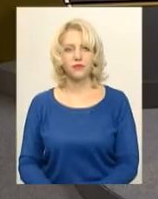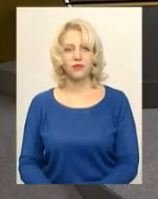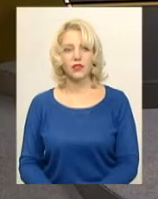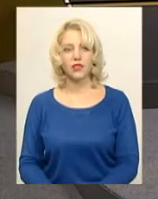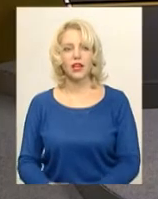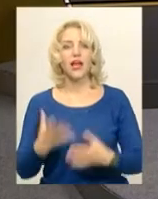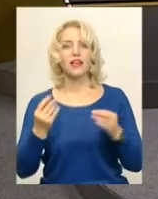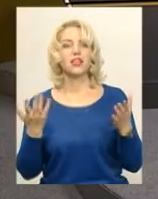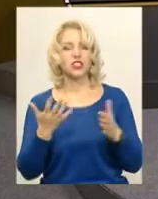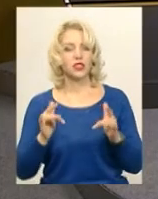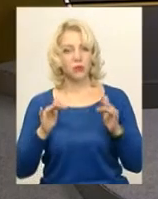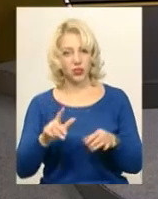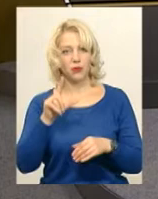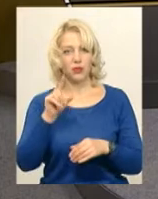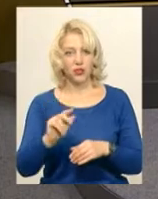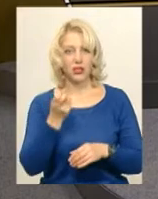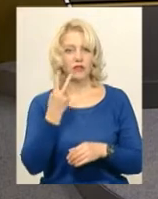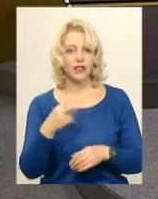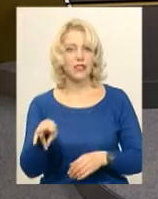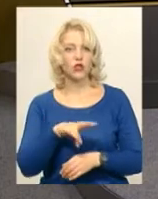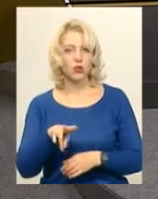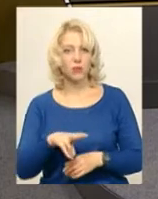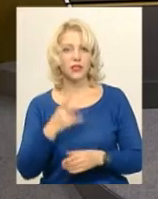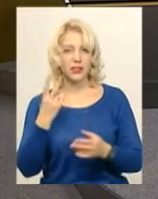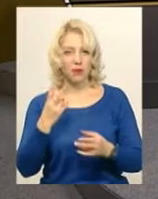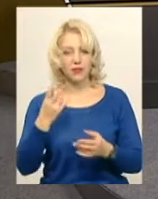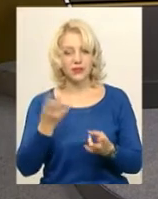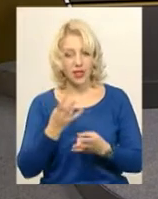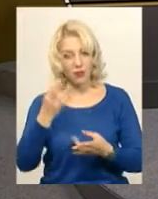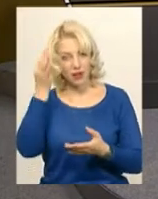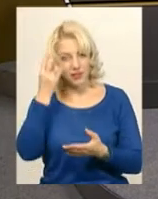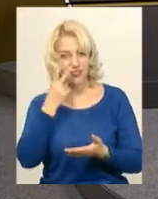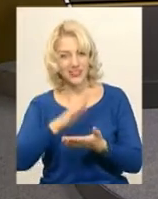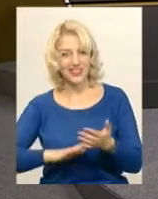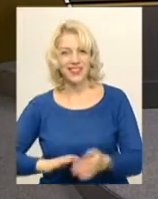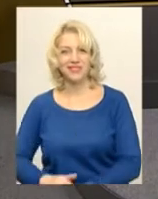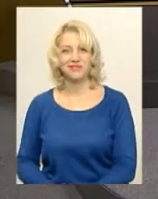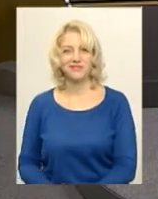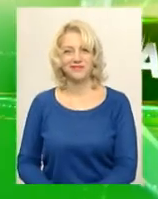Які ще події понеділка, 12 листопада, варто пригадати. Дивимося далі.